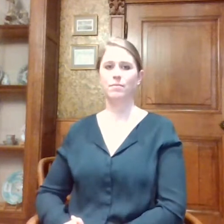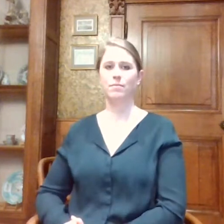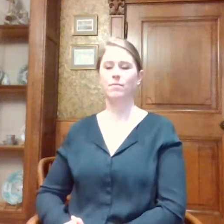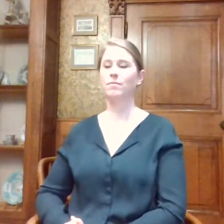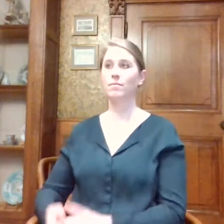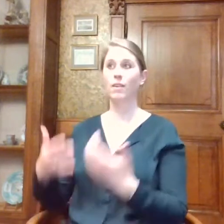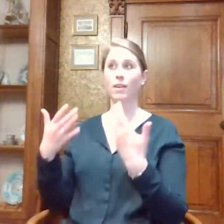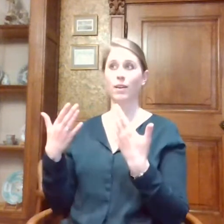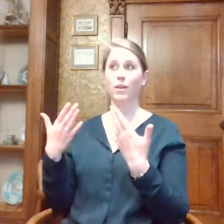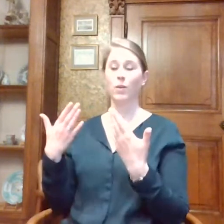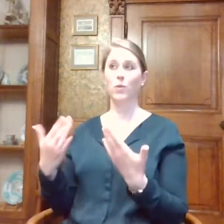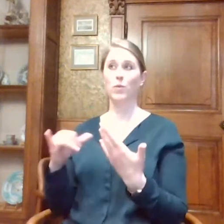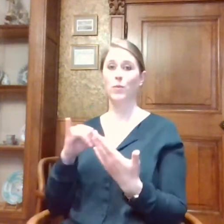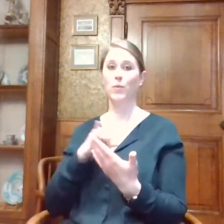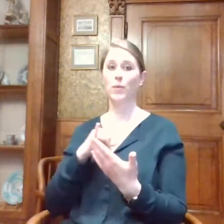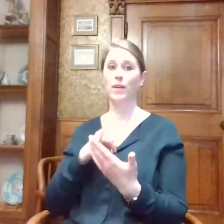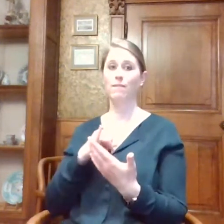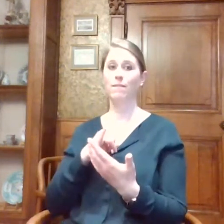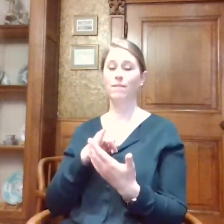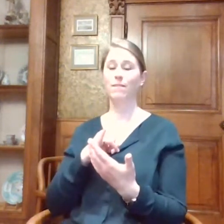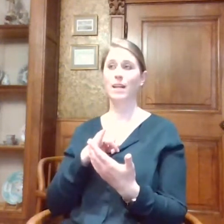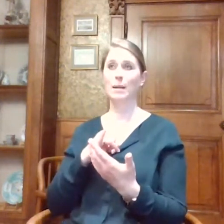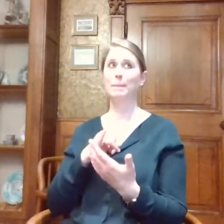Nu heb ik... Ah, oké.